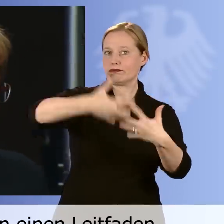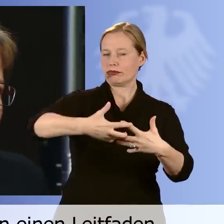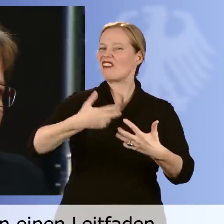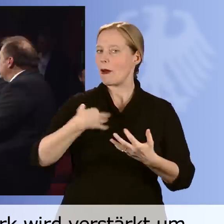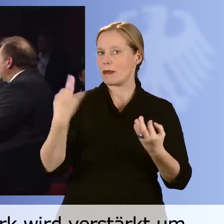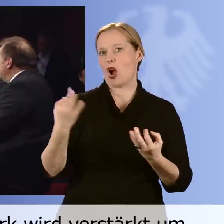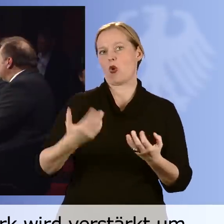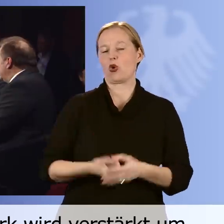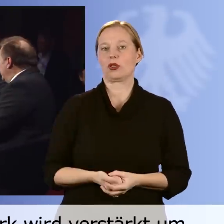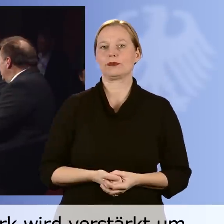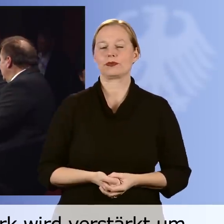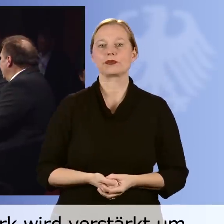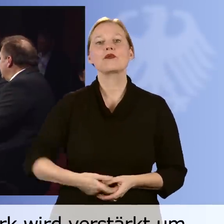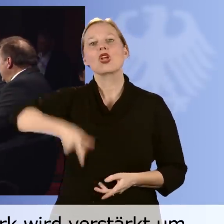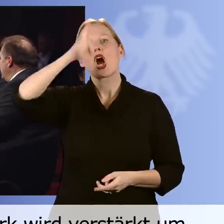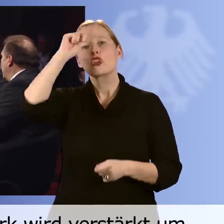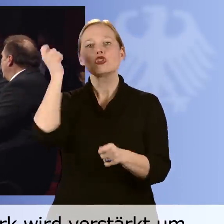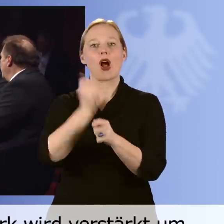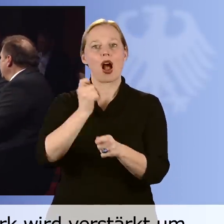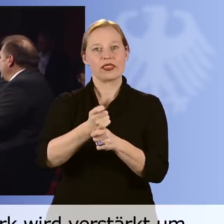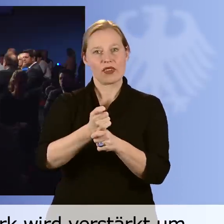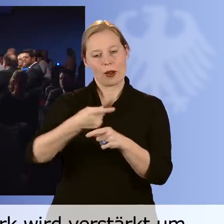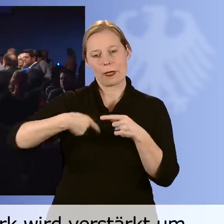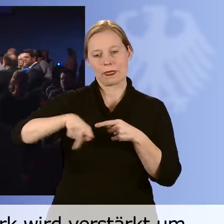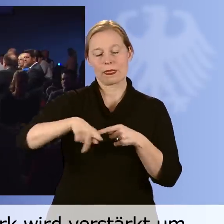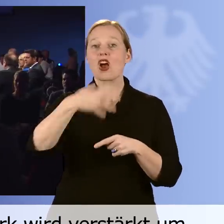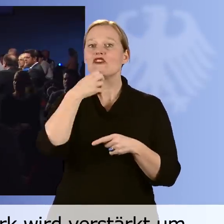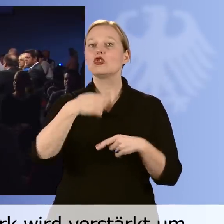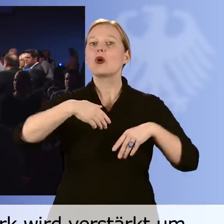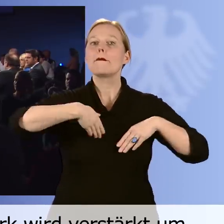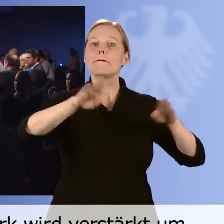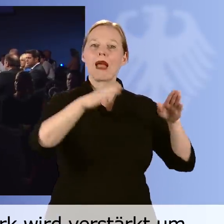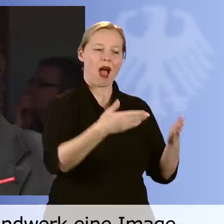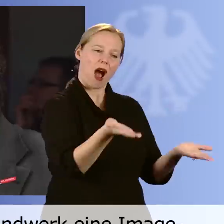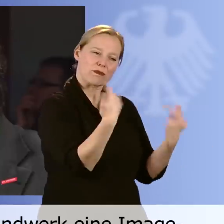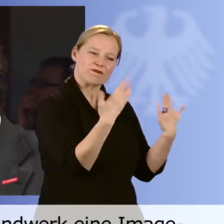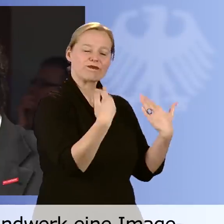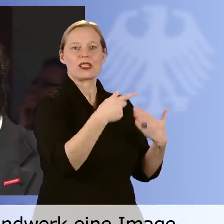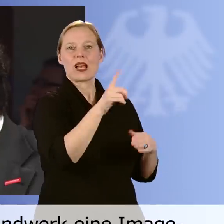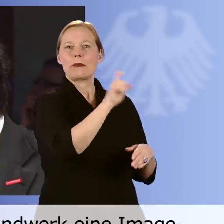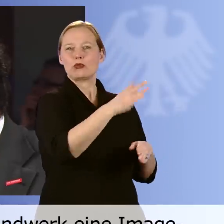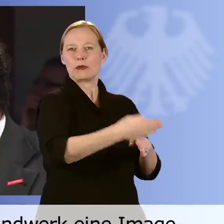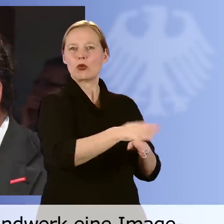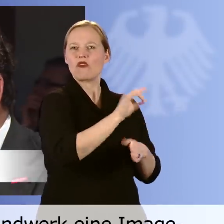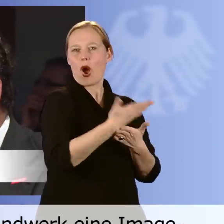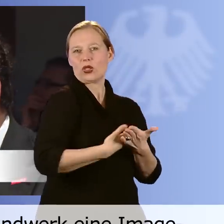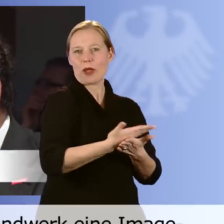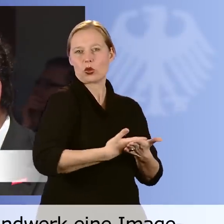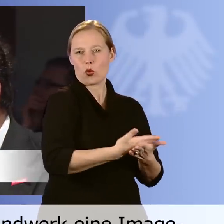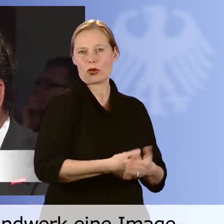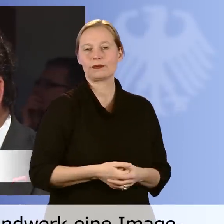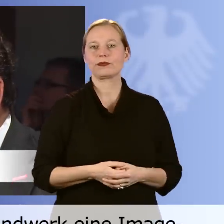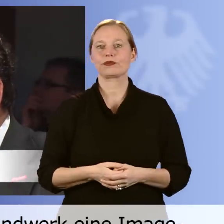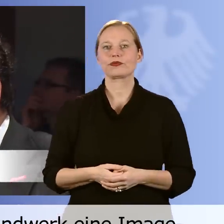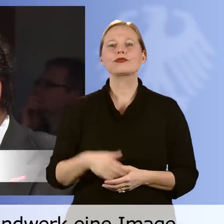das wir brauchen. Auch das deutsche Handwerk wird künftig verstärkt, um Auszubildende mit Behinderung werben. Wir haben, vielleicht kennen das einige von